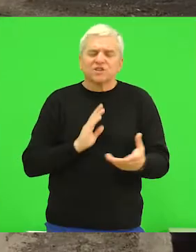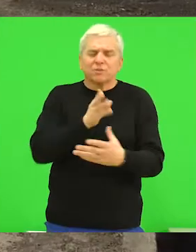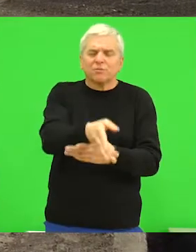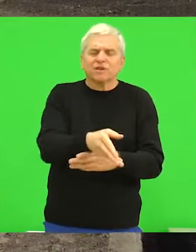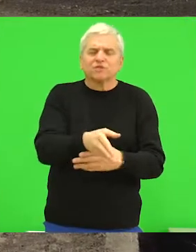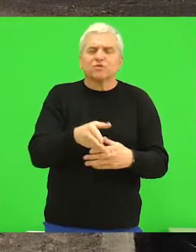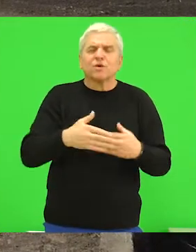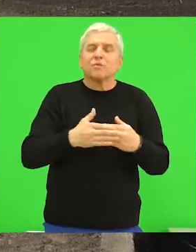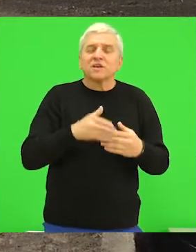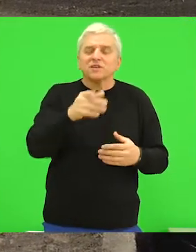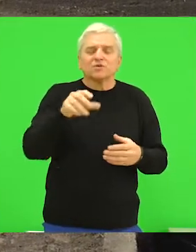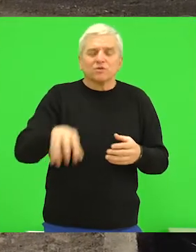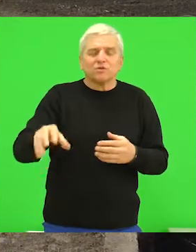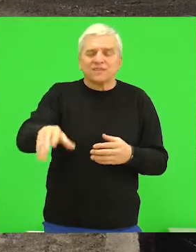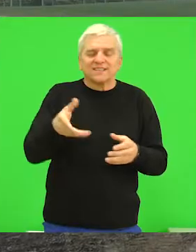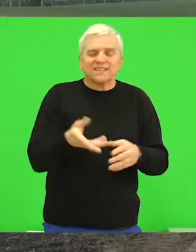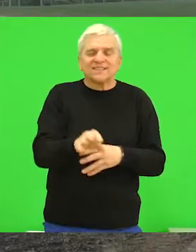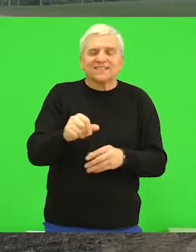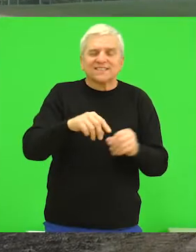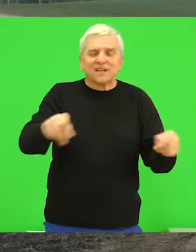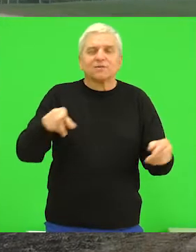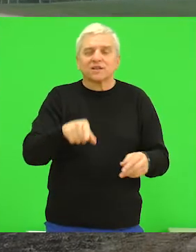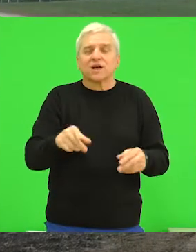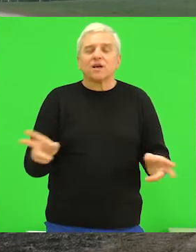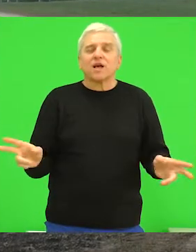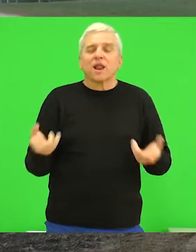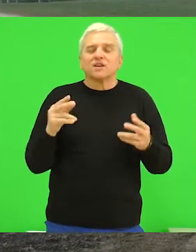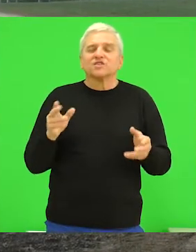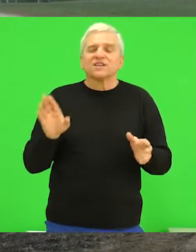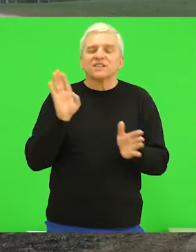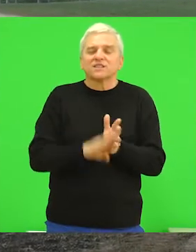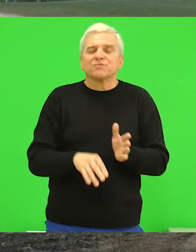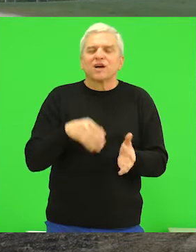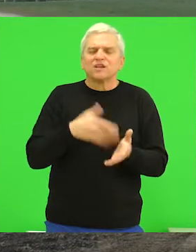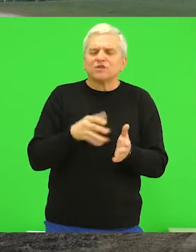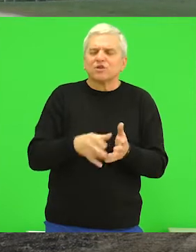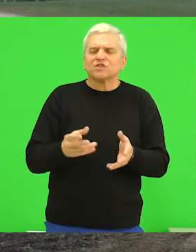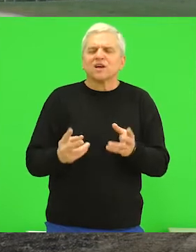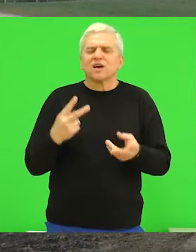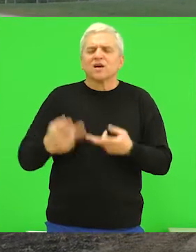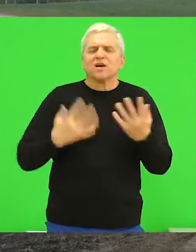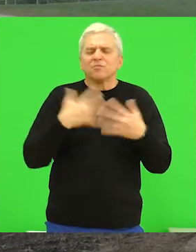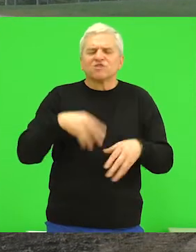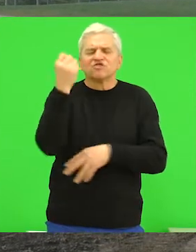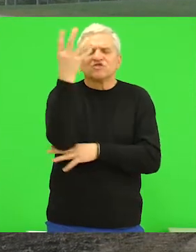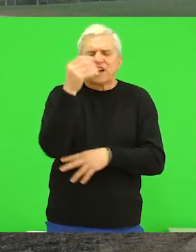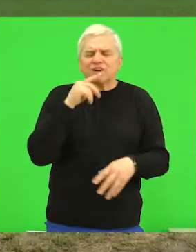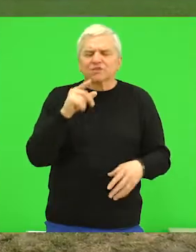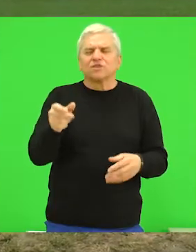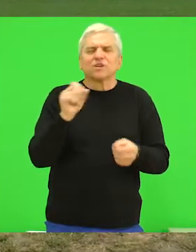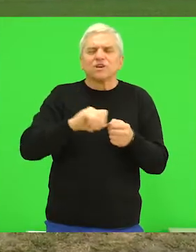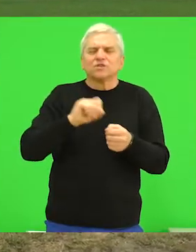pristup poljoprivrednicima do svoje parcele, zatim na taj način se smanjuje habanje poljoprivredne mehanizacije,